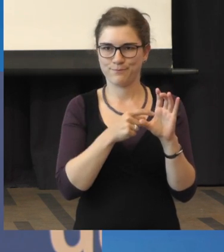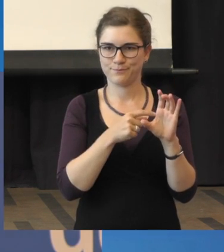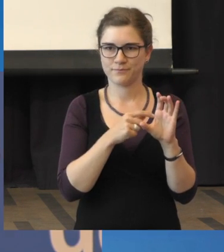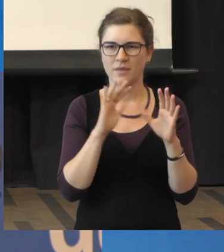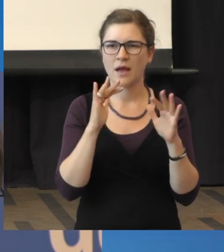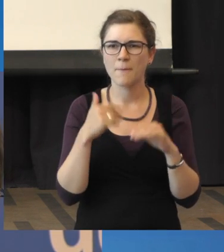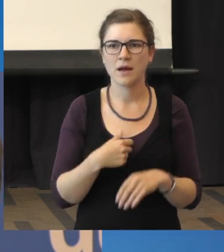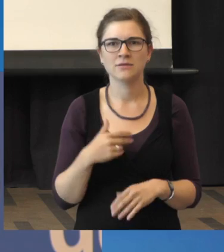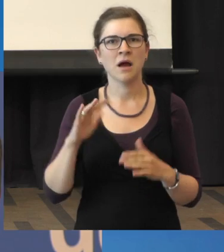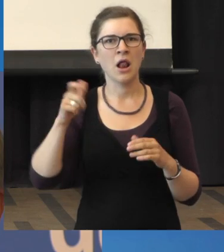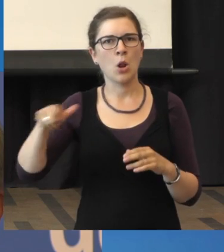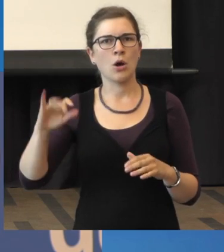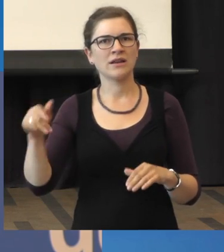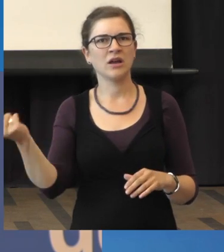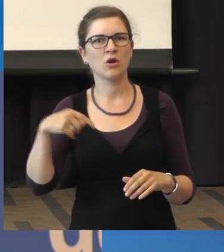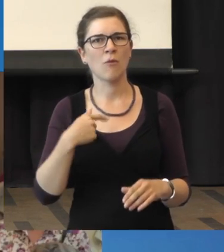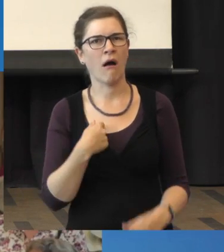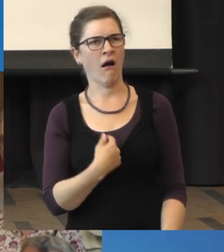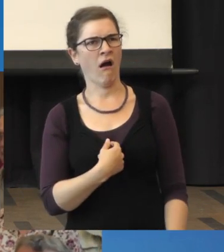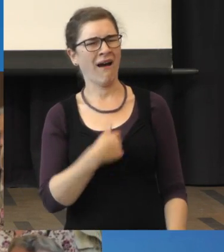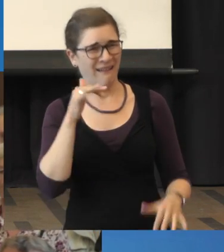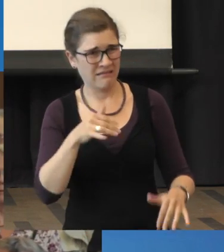zu mir und sagen, ich habe die Makula. Die haben wir alle.